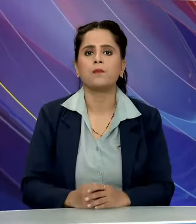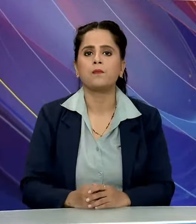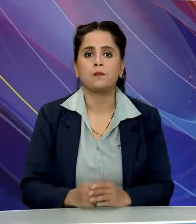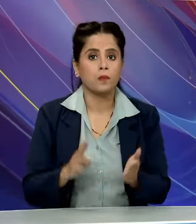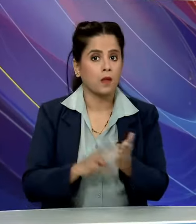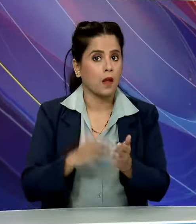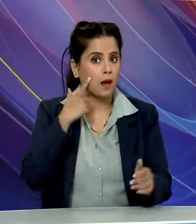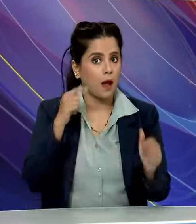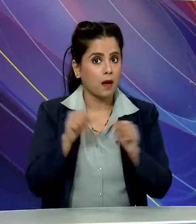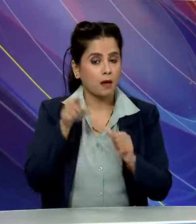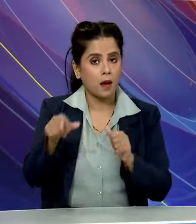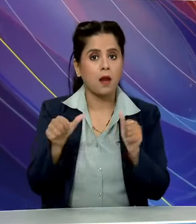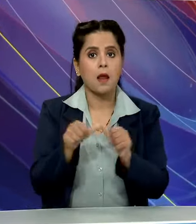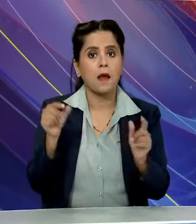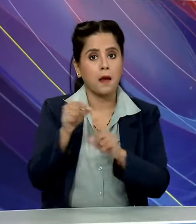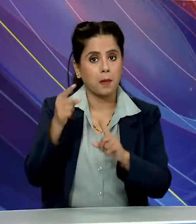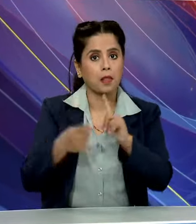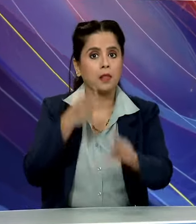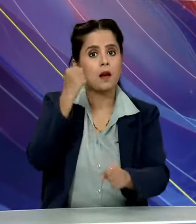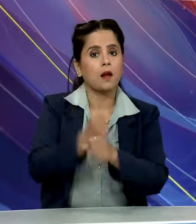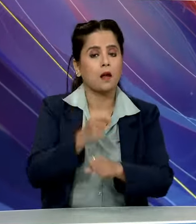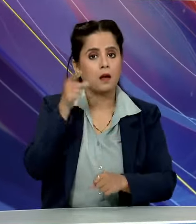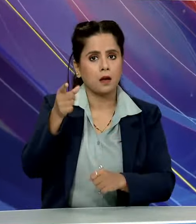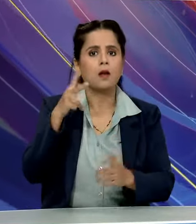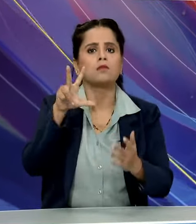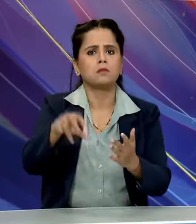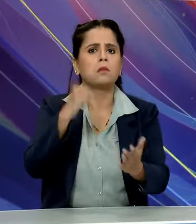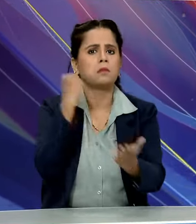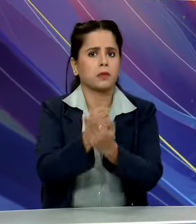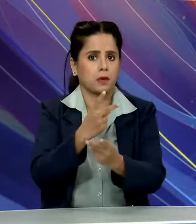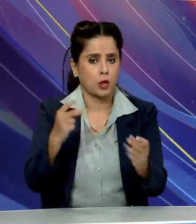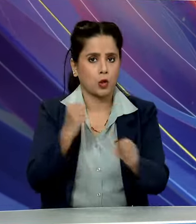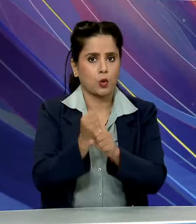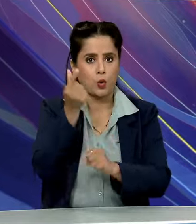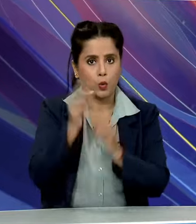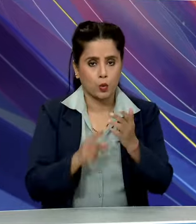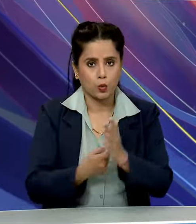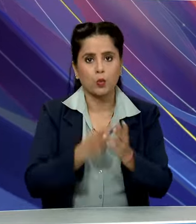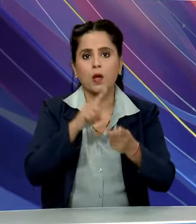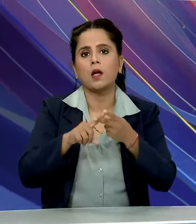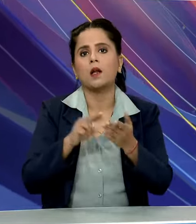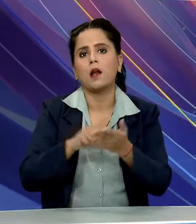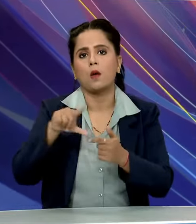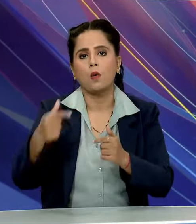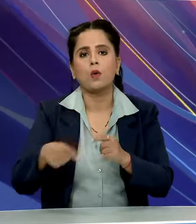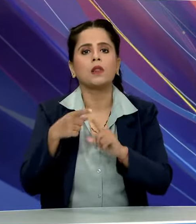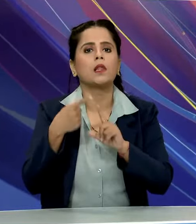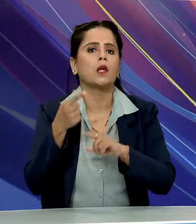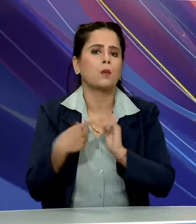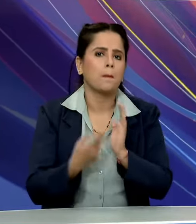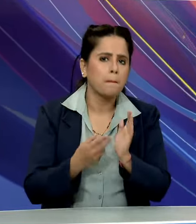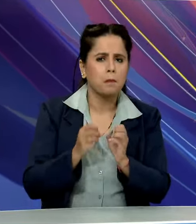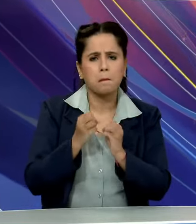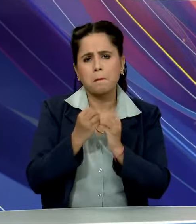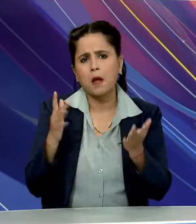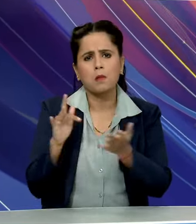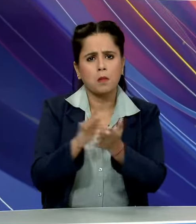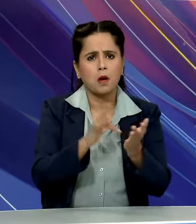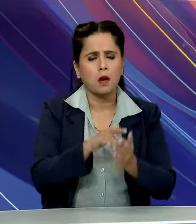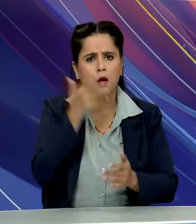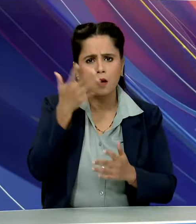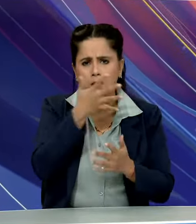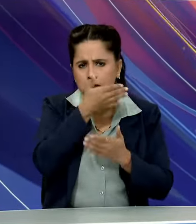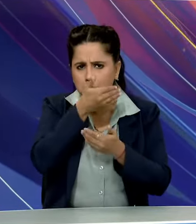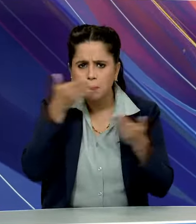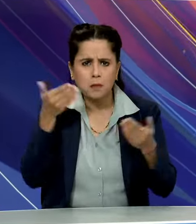एनाईय की आंदल प्रदीश और तेलंगाना में छापे मारी, गुझ्टूर, नेल और तिरुपती समेत, कई शहरों में वामपंतियों